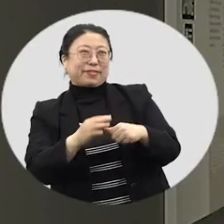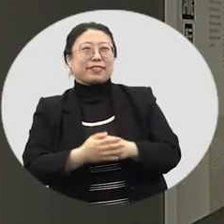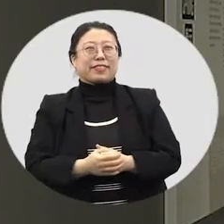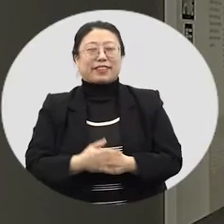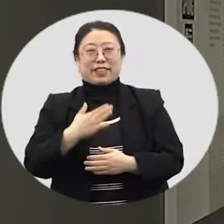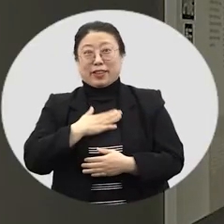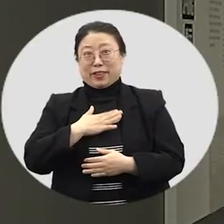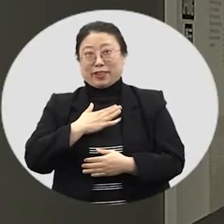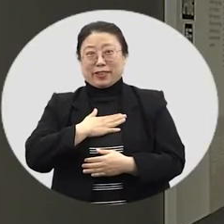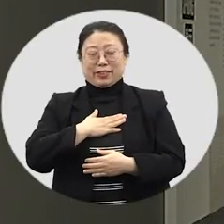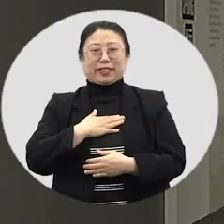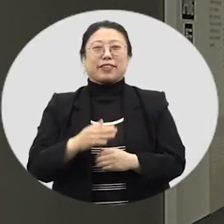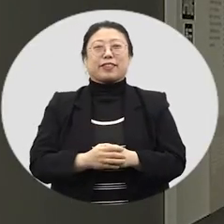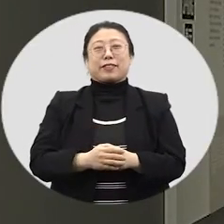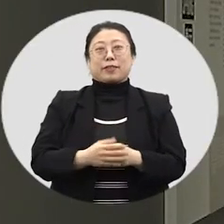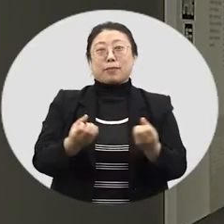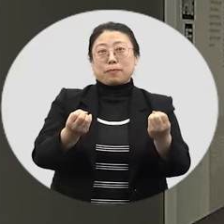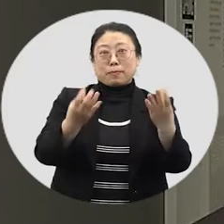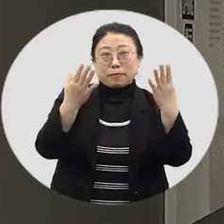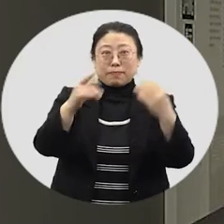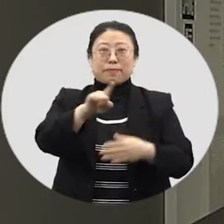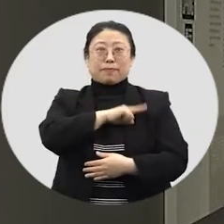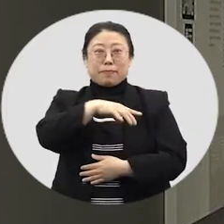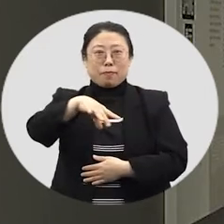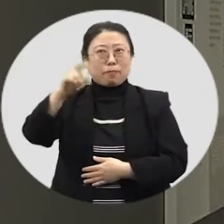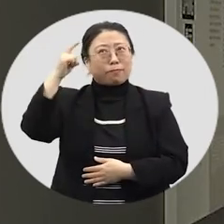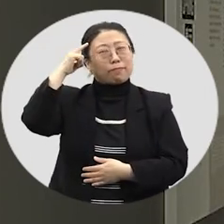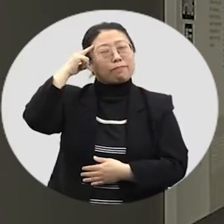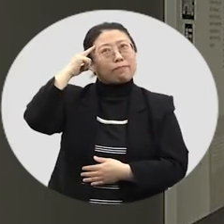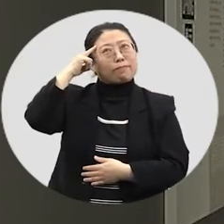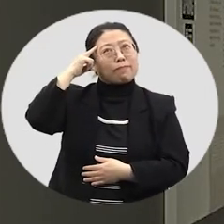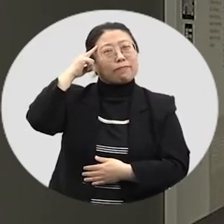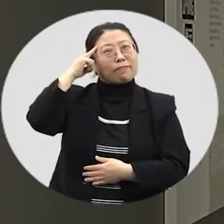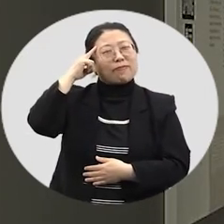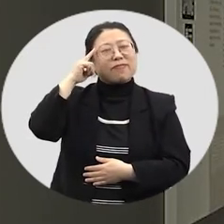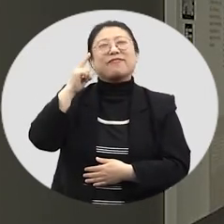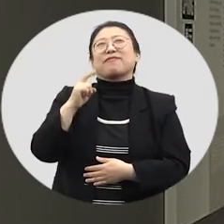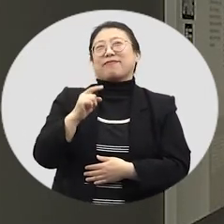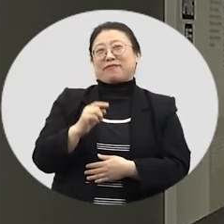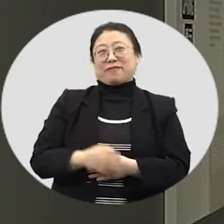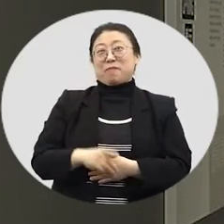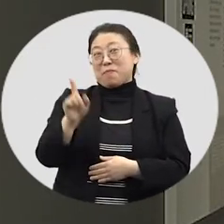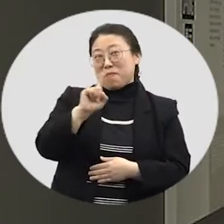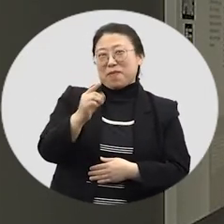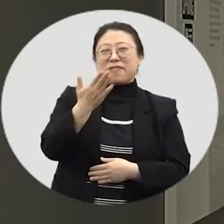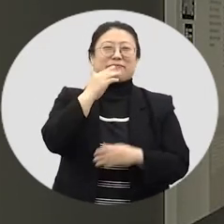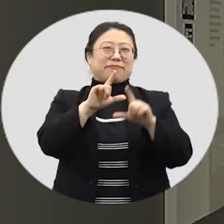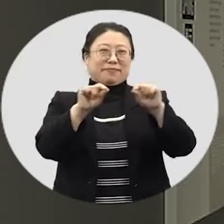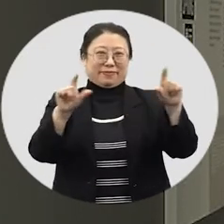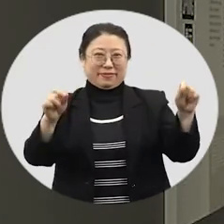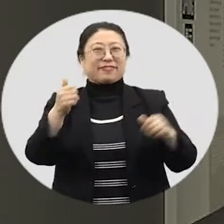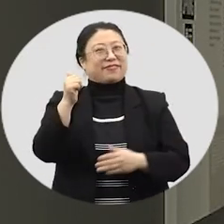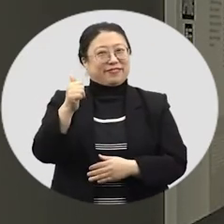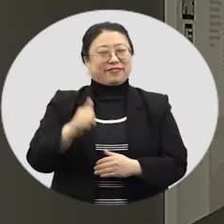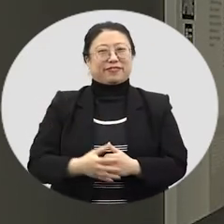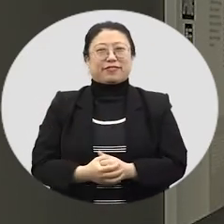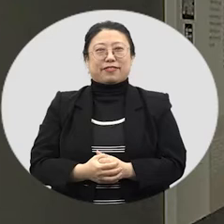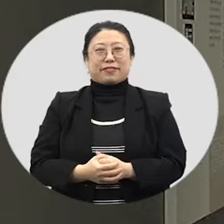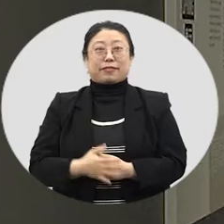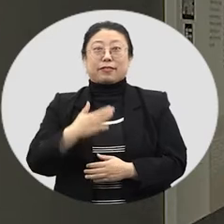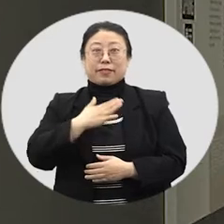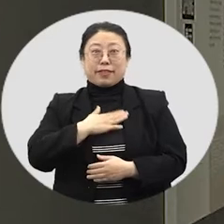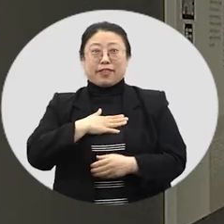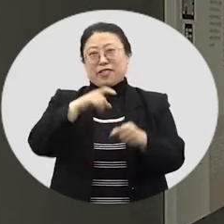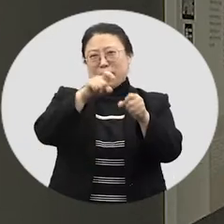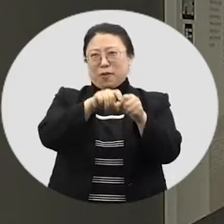선생님. 저는 명절하면 가장 먼저 떠오르는 건 역시 명절 음식인 것 같아요.